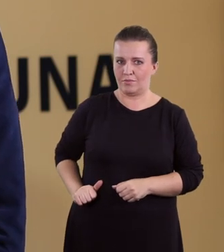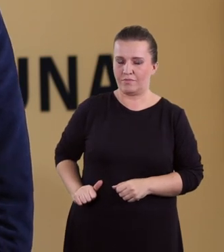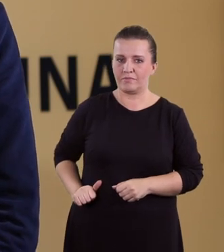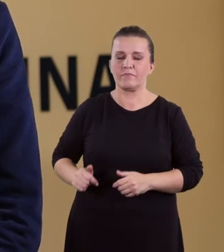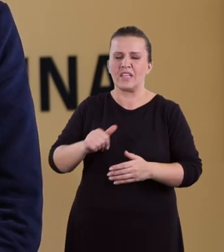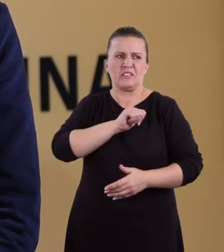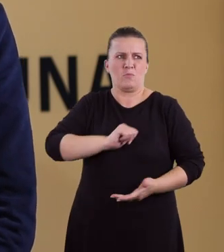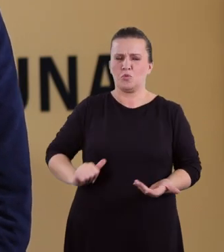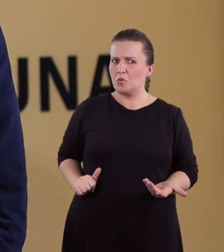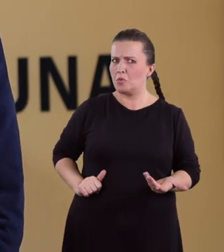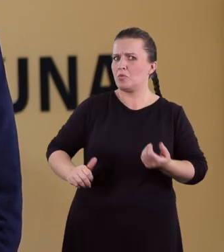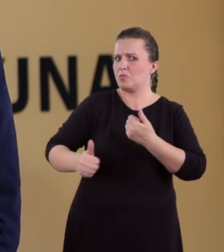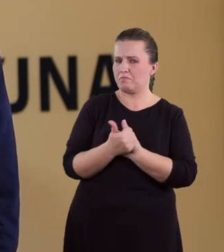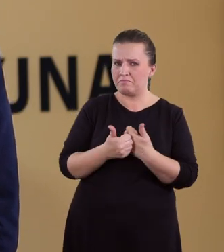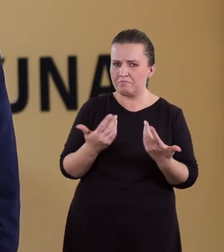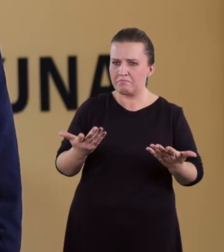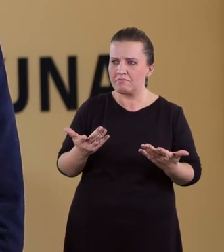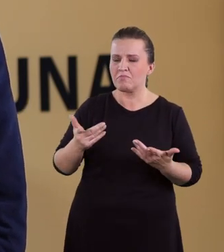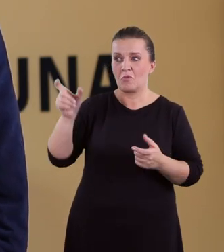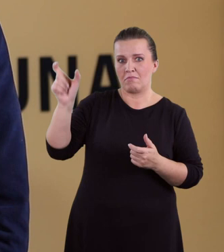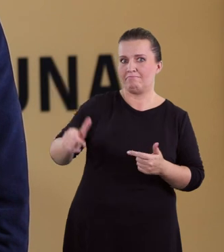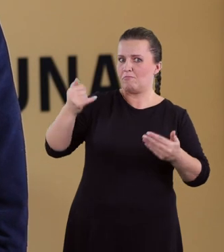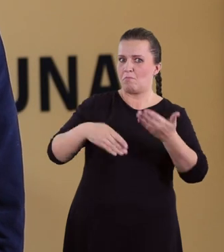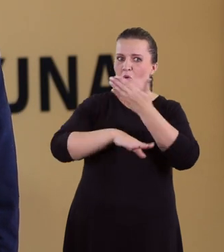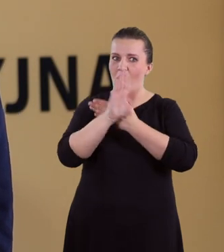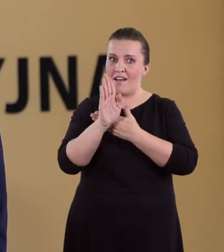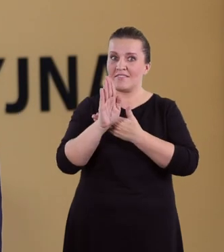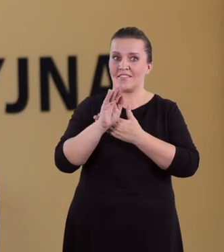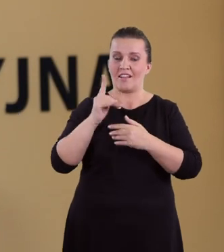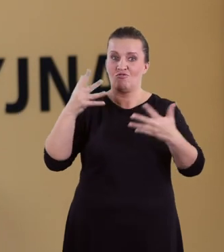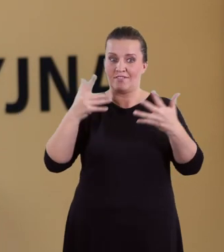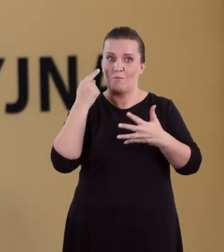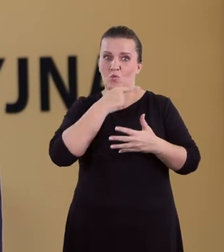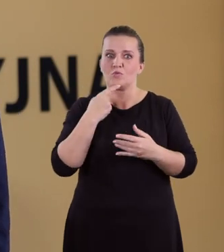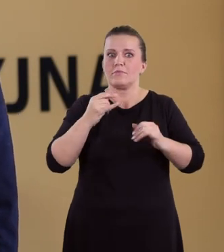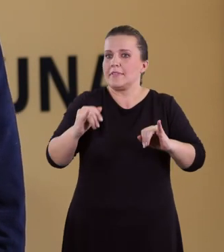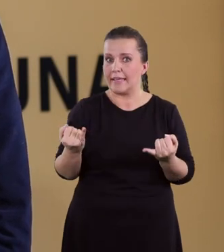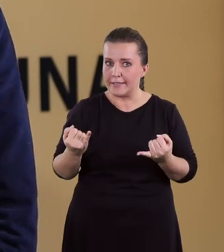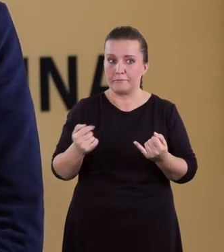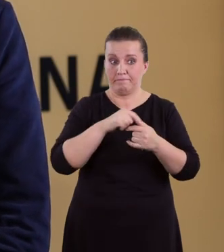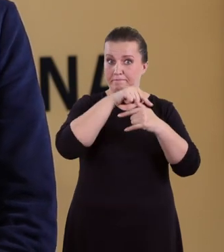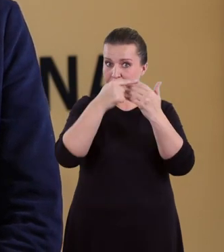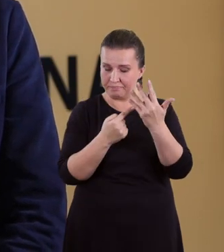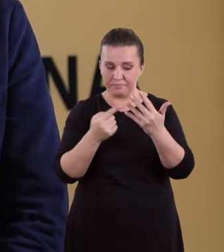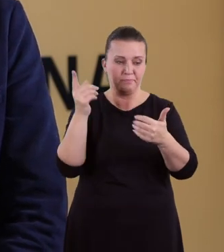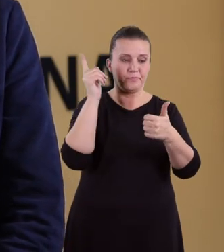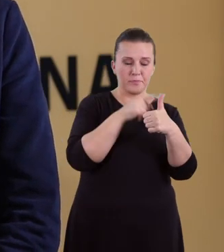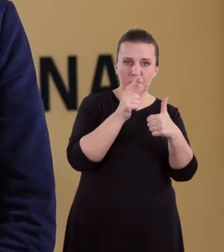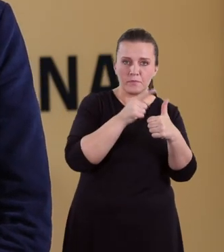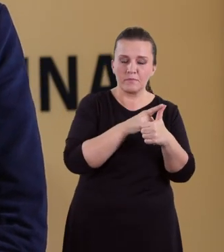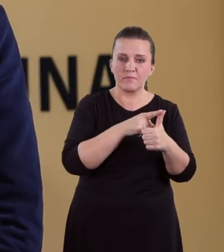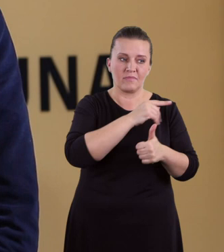Ta samodzielność winna się ujawnić w trakcie egzaminu ustnego w kilku wymiarach, w kilku czynnościach, m.in.